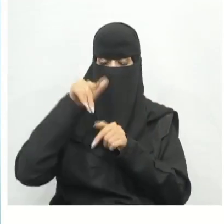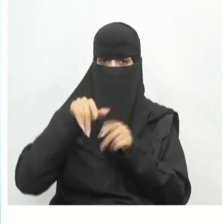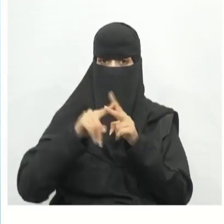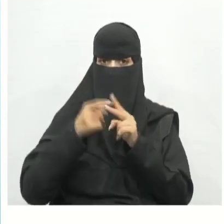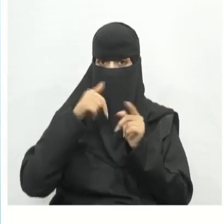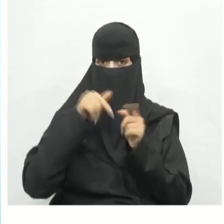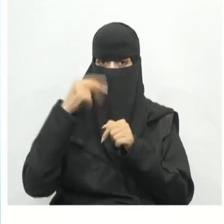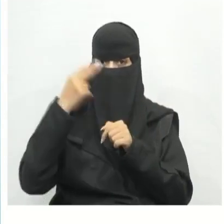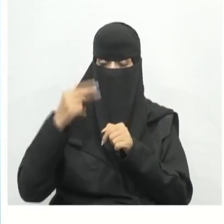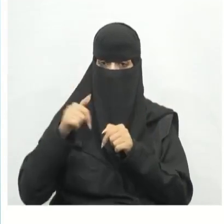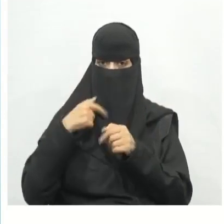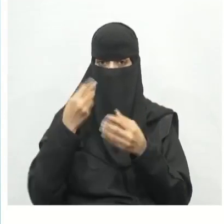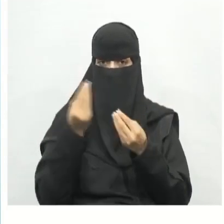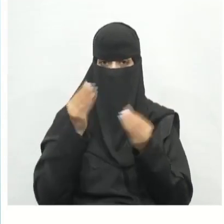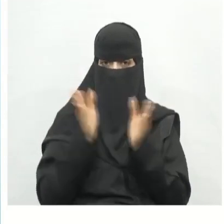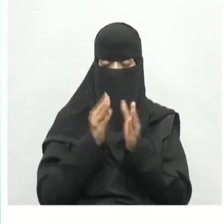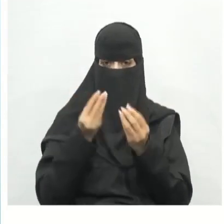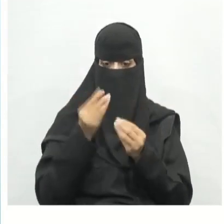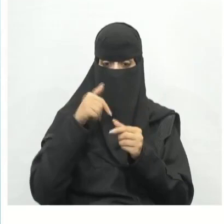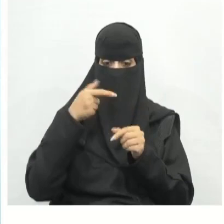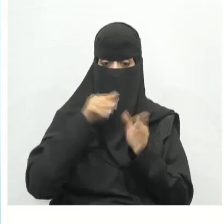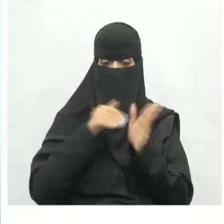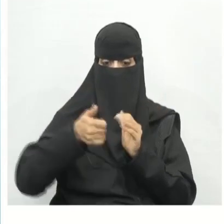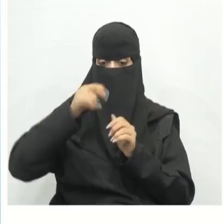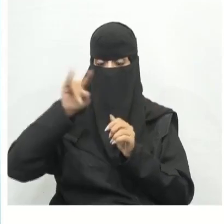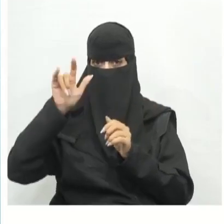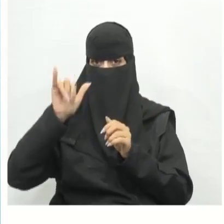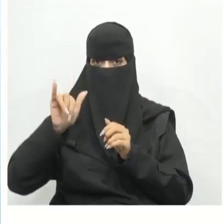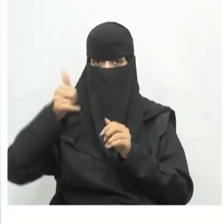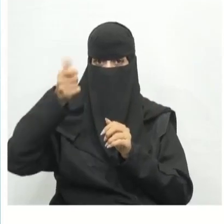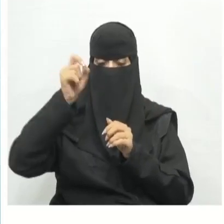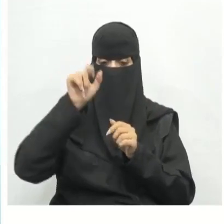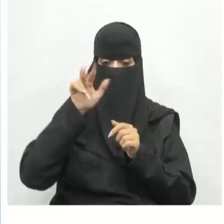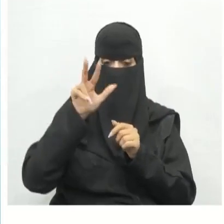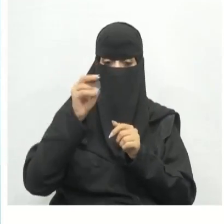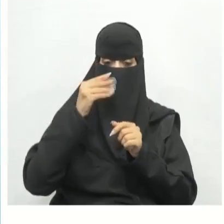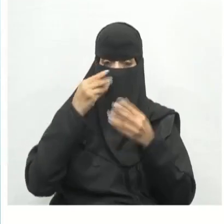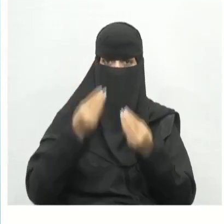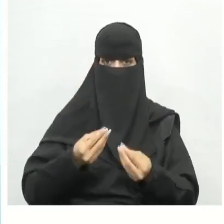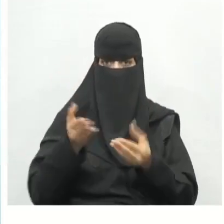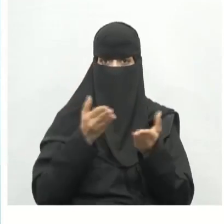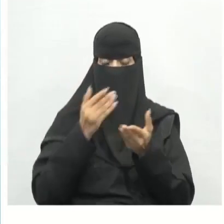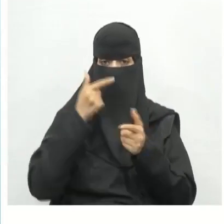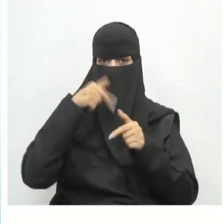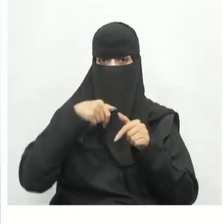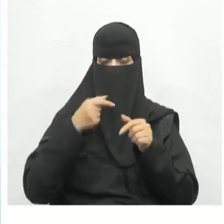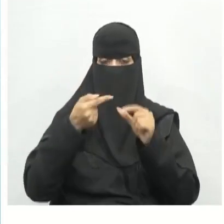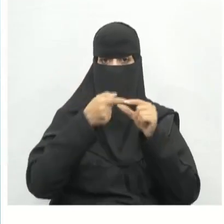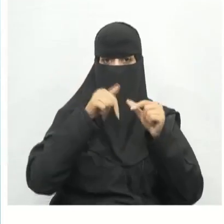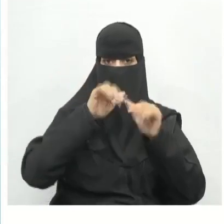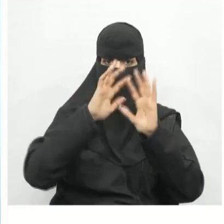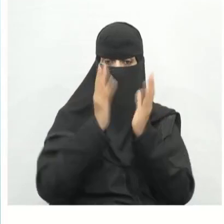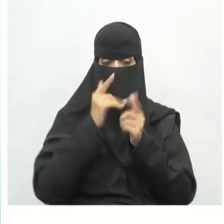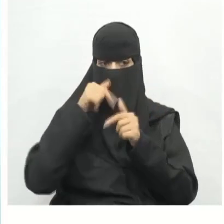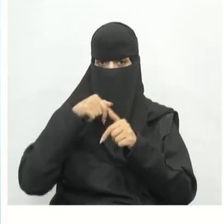المصنعون بتصميم مواد خفيفة مثل الألياف الكربونية للتخفيف من أثر الوزن الزائد للبطاريات على الوزن